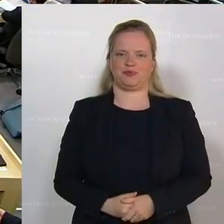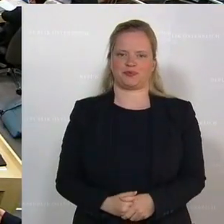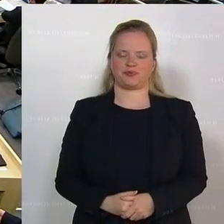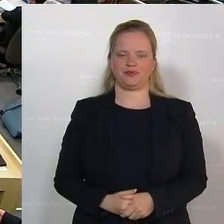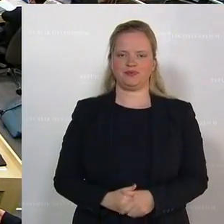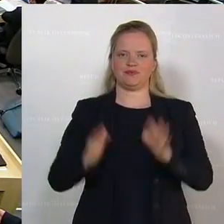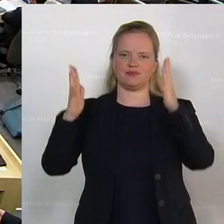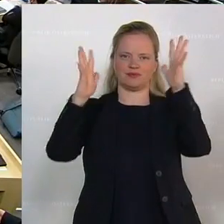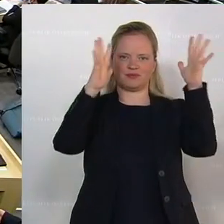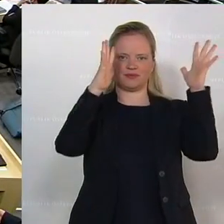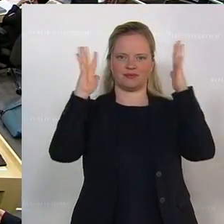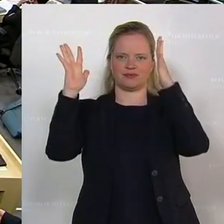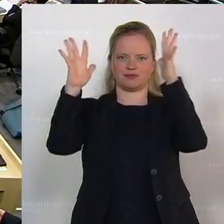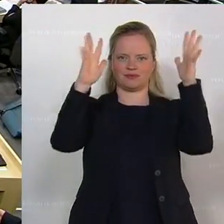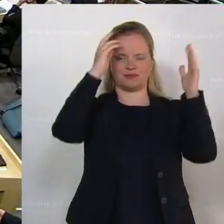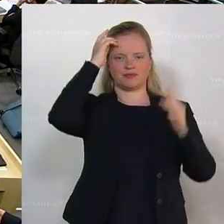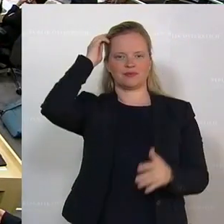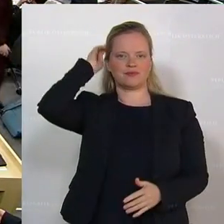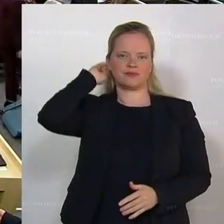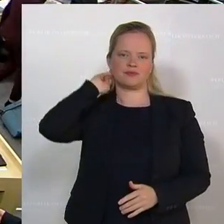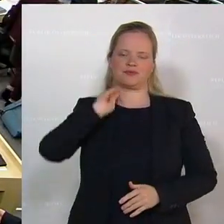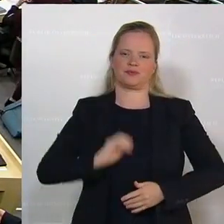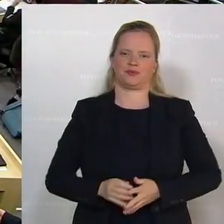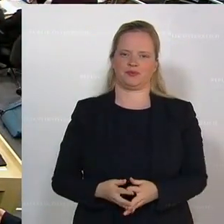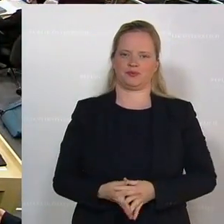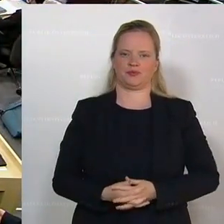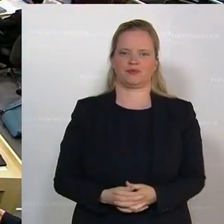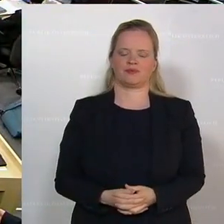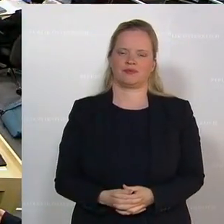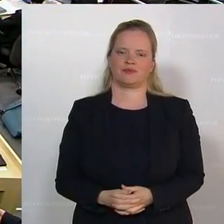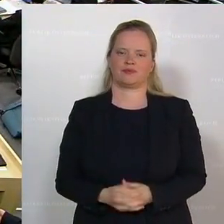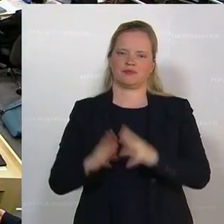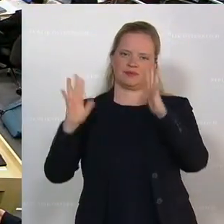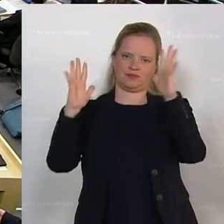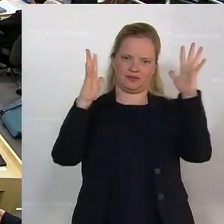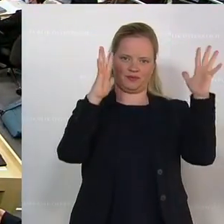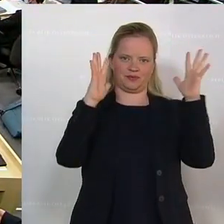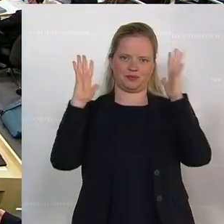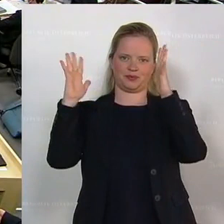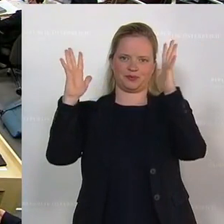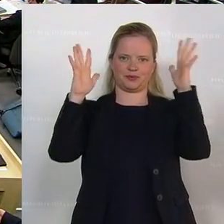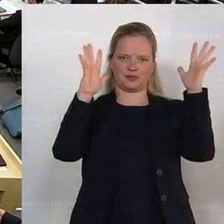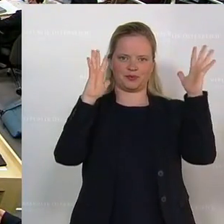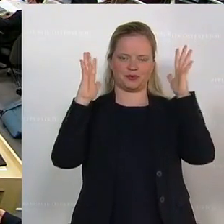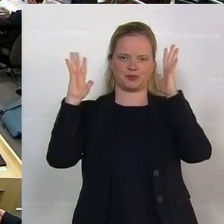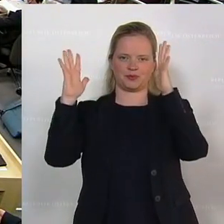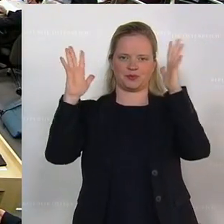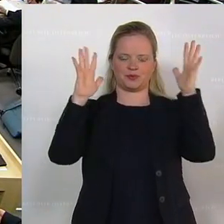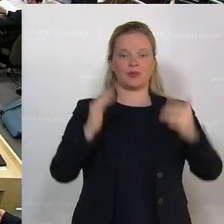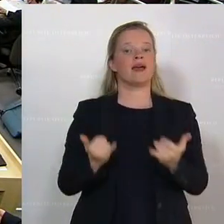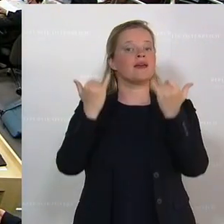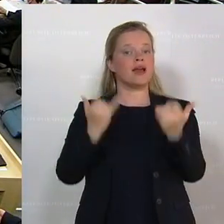dringliche Anfrage vorgestellt. Sie trägt den Titel Ehrlichkeit. Österreich verdient Ehrlichkeit, Anstand und Wollen und